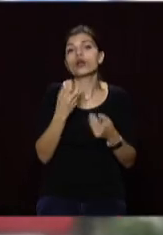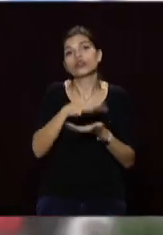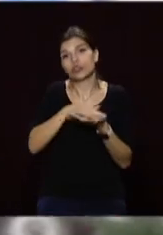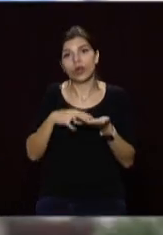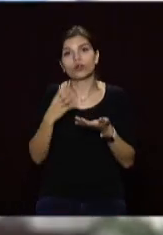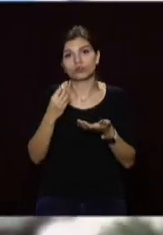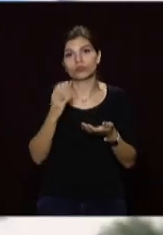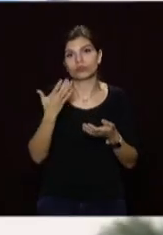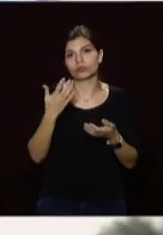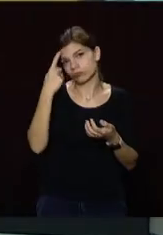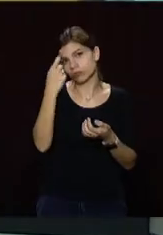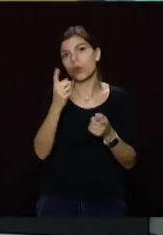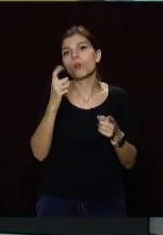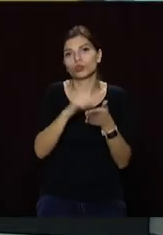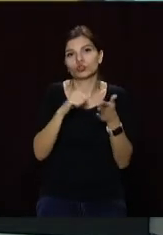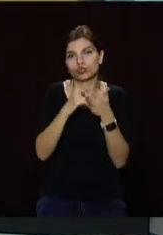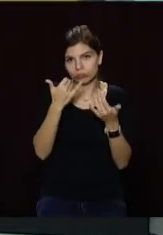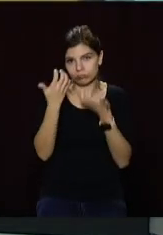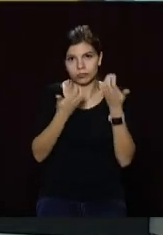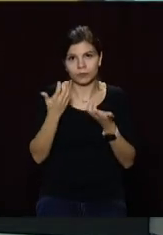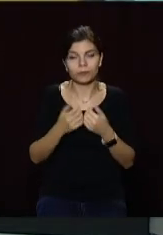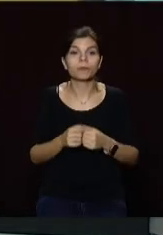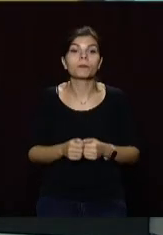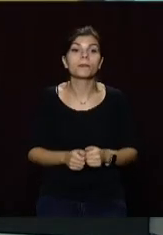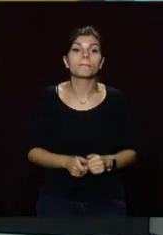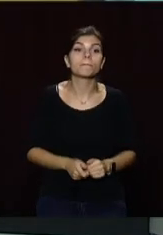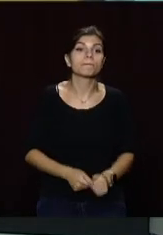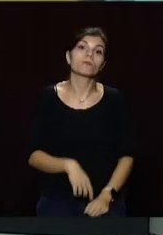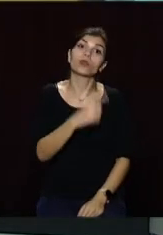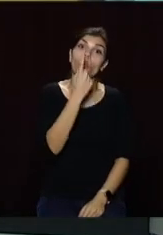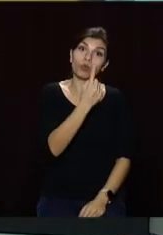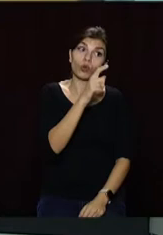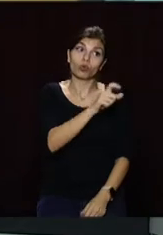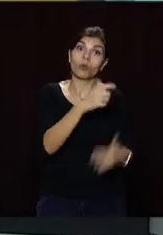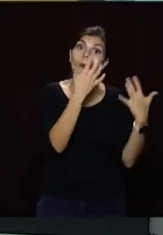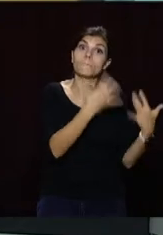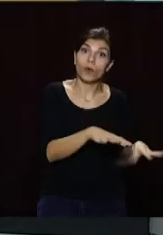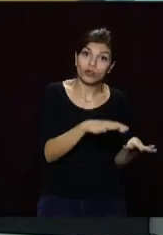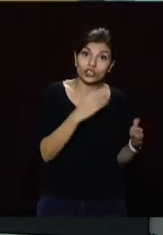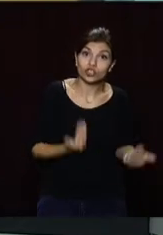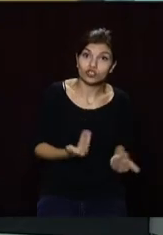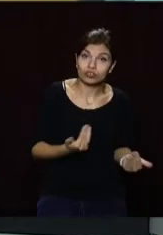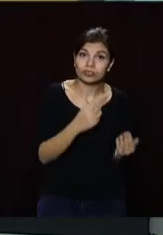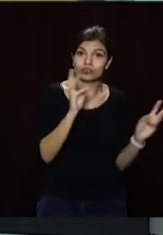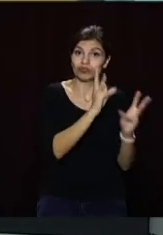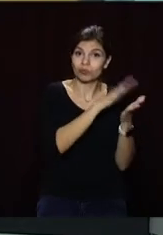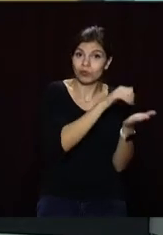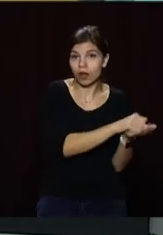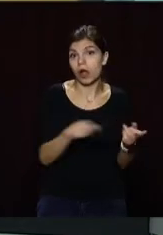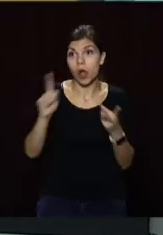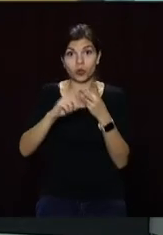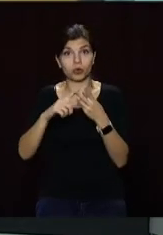правоохоронні органи. Одні тимчасово втратили житло, інші знайшли. Мрії стають